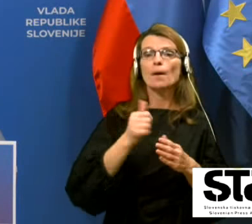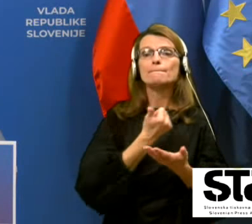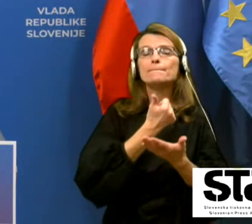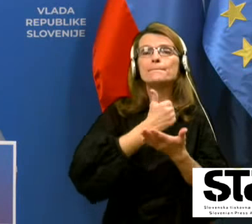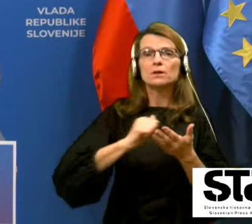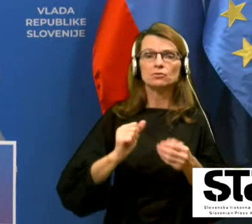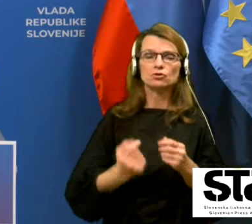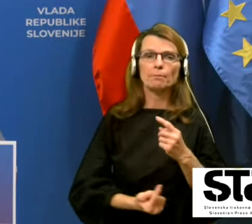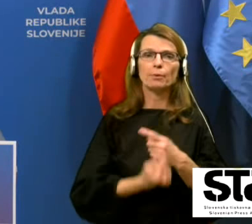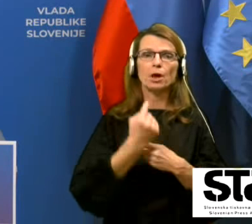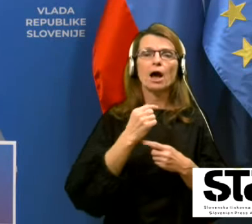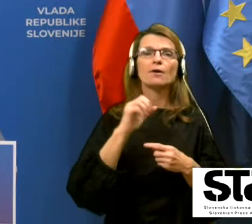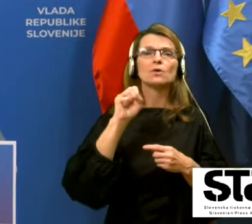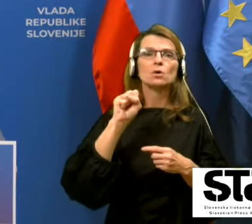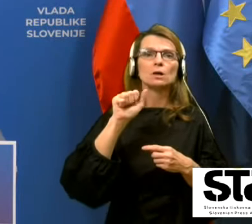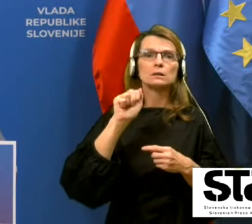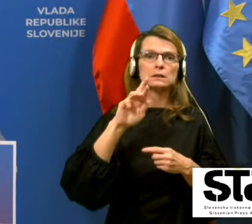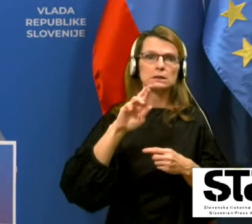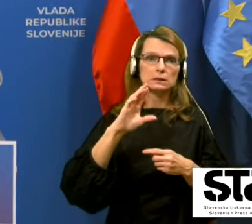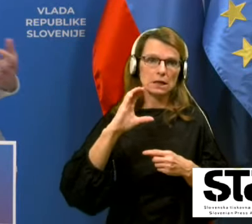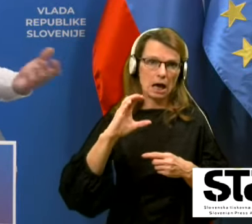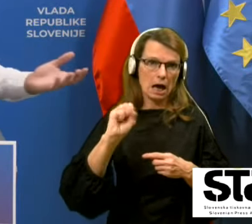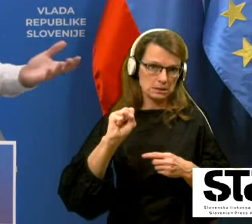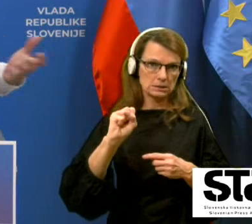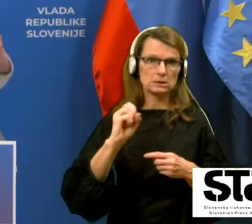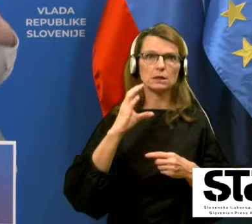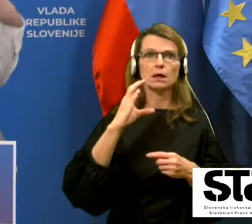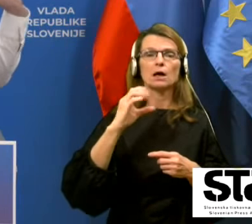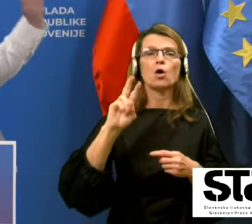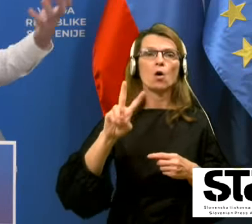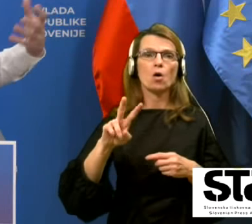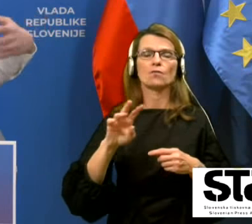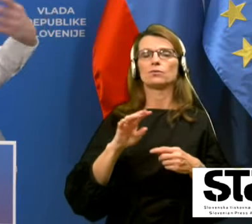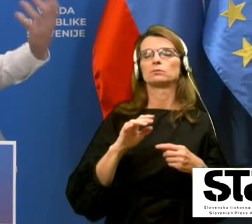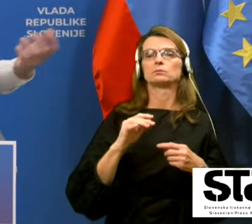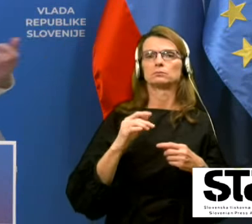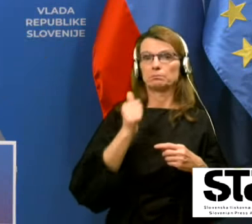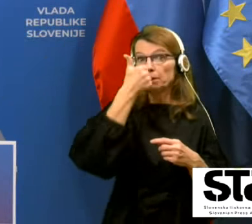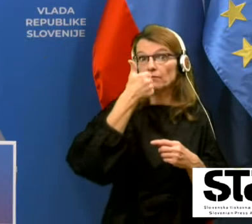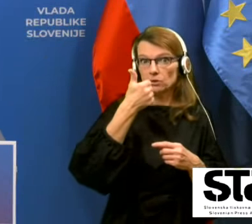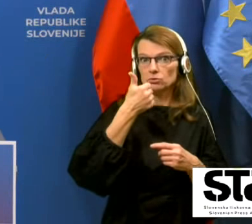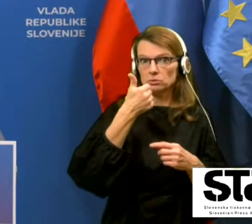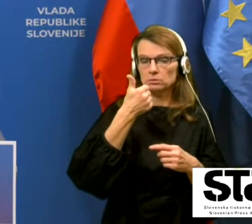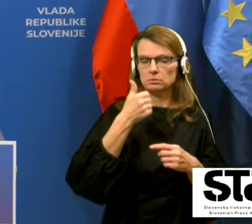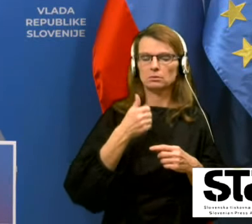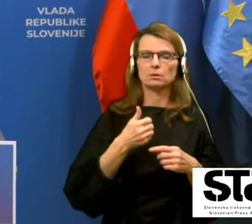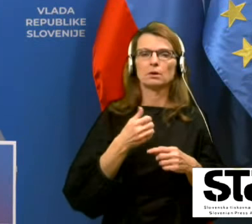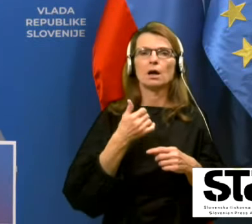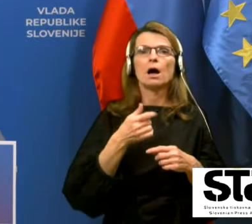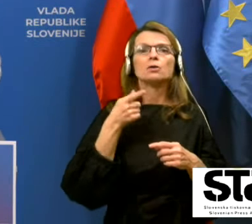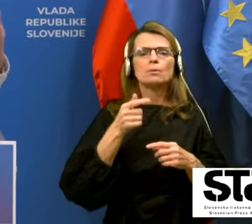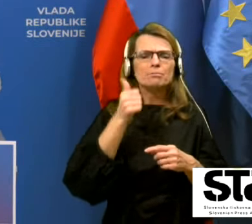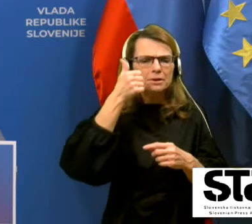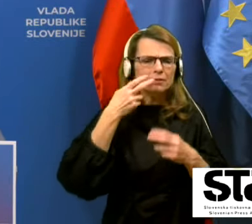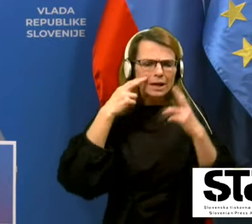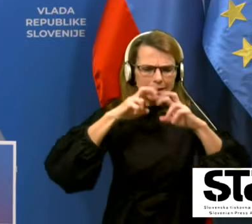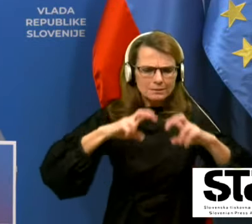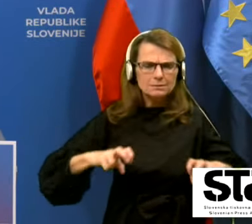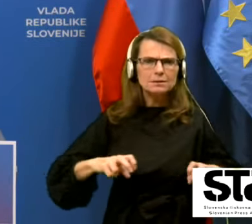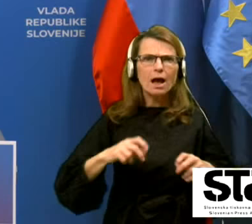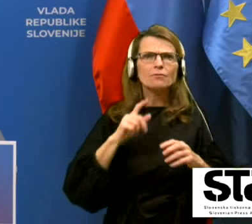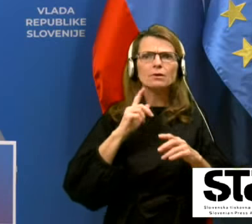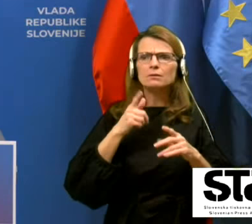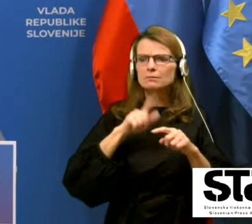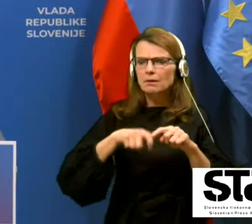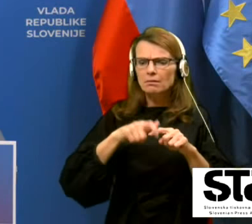virus ven. Zgodba se je začela, če smo čist pošteni, vse sluni na znanosti na prejšnjih raziskavah. Torej, zadeva so se začele